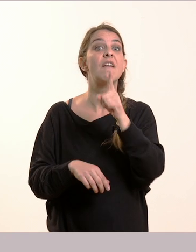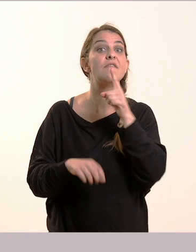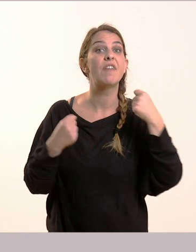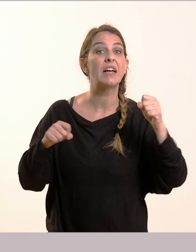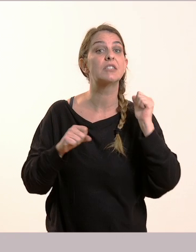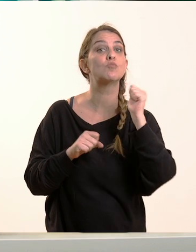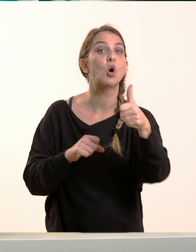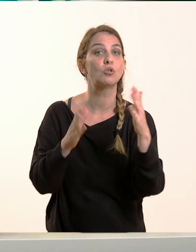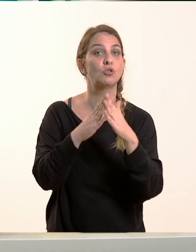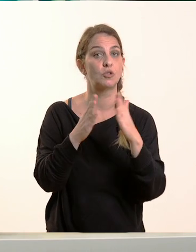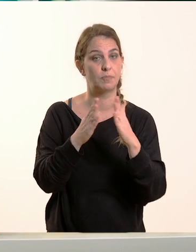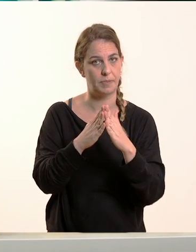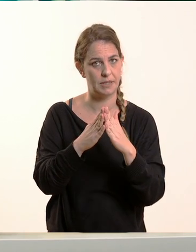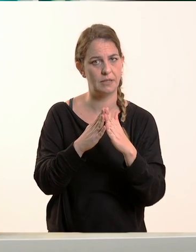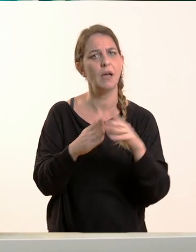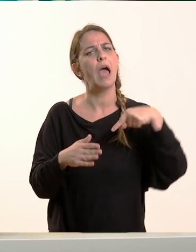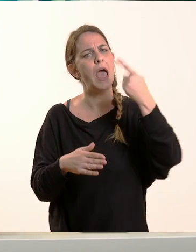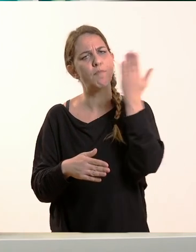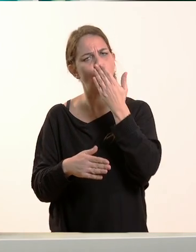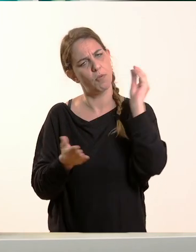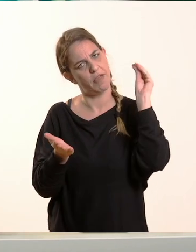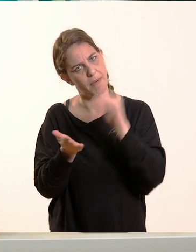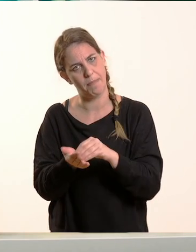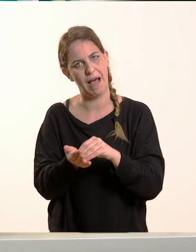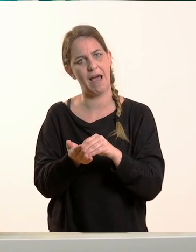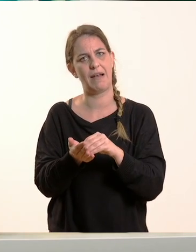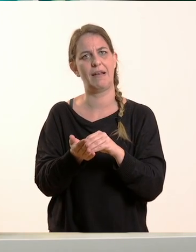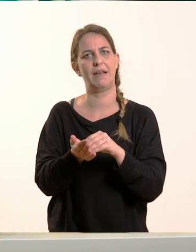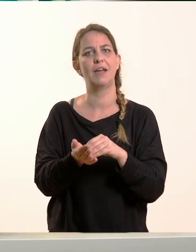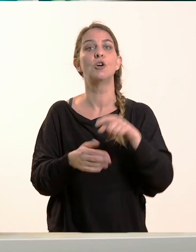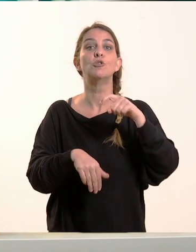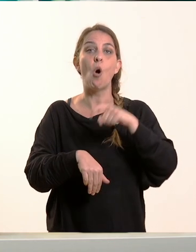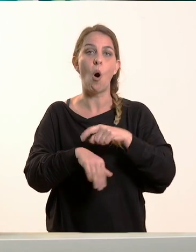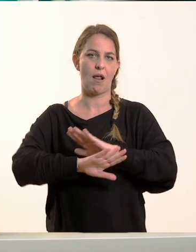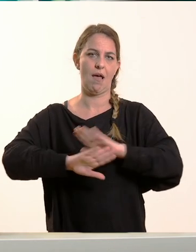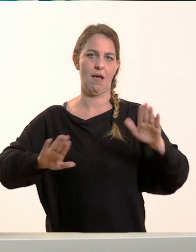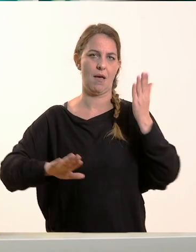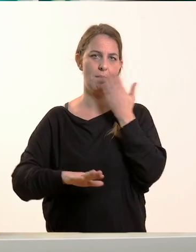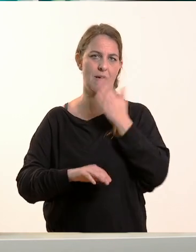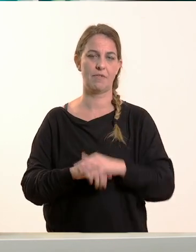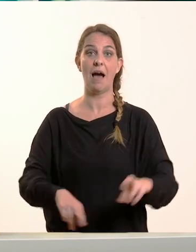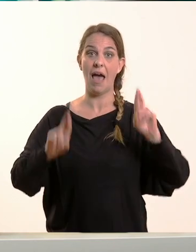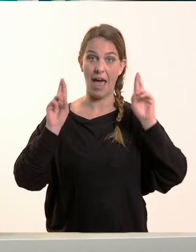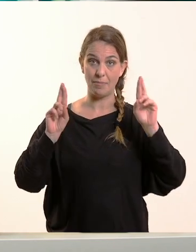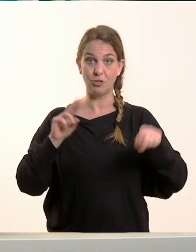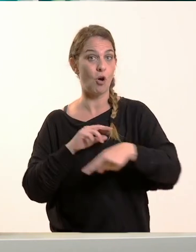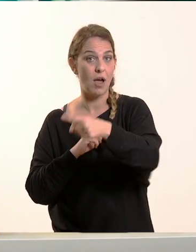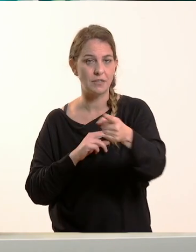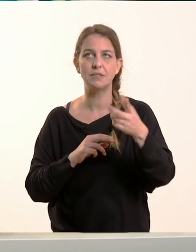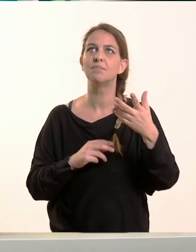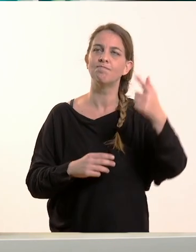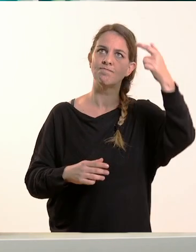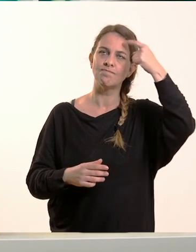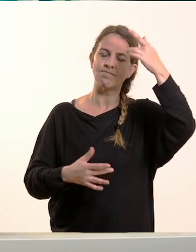Και θα τα πούμε εμείς τώρα στο επόμενο μάθημα, γιατί έφτασε η ώρα να σας αποχαιρετήσω. Ελπίζω ότι μάθατε καλά. Καταλάβατε τι είναι τα